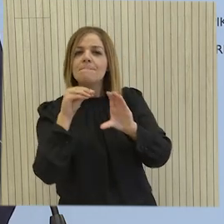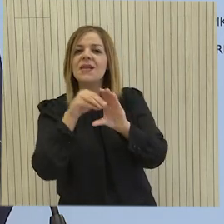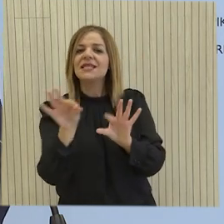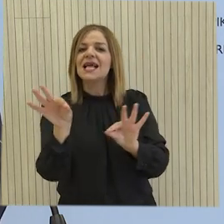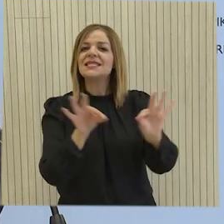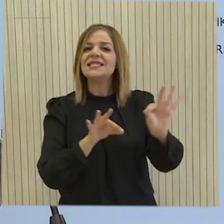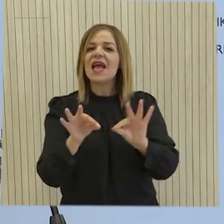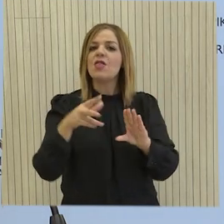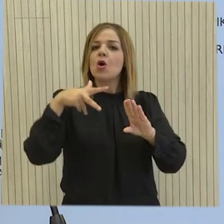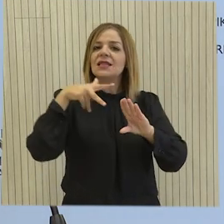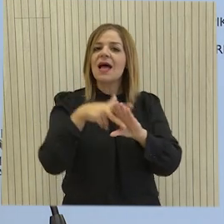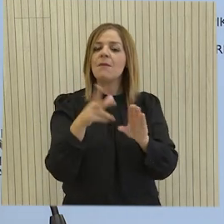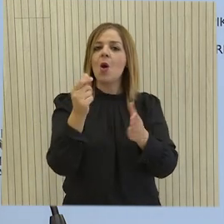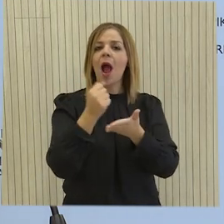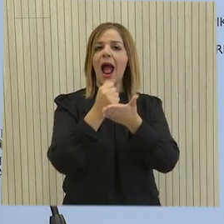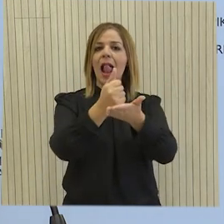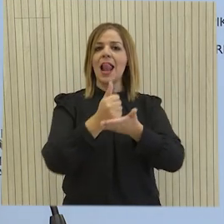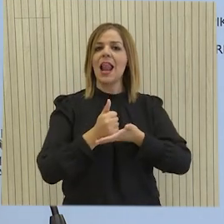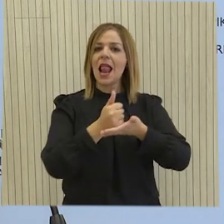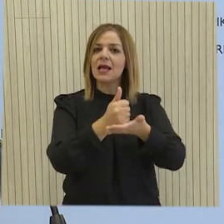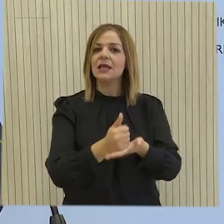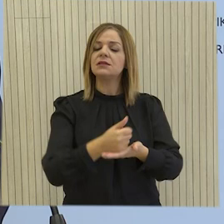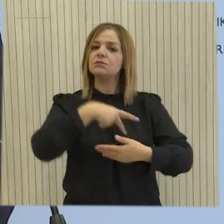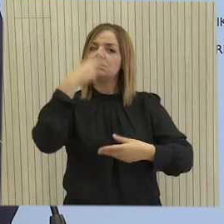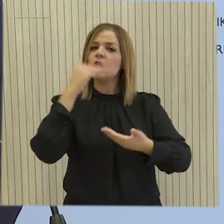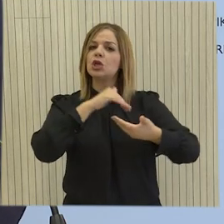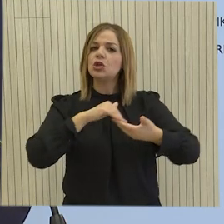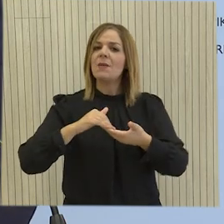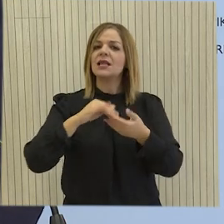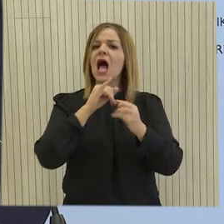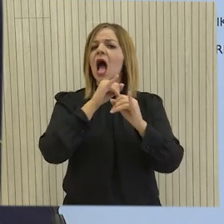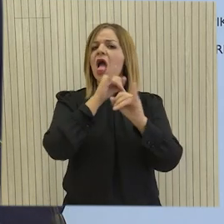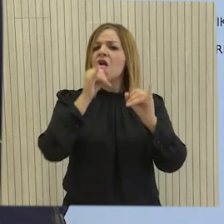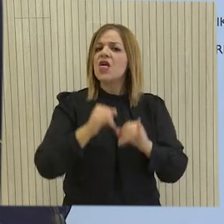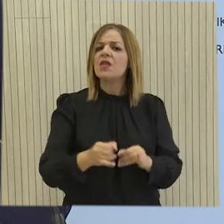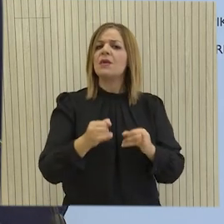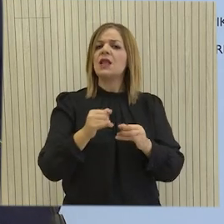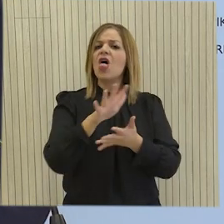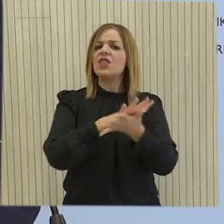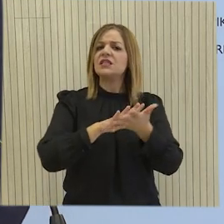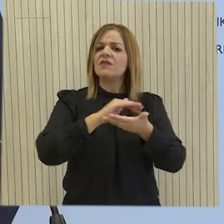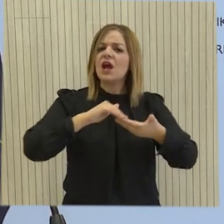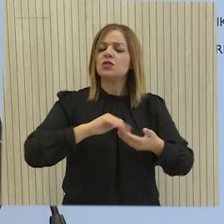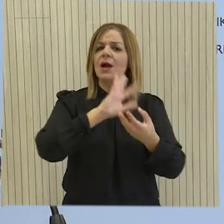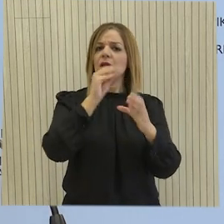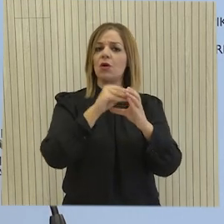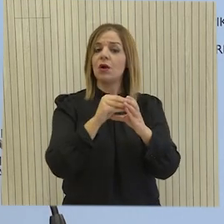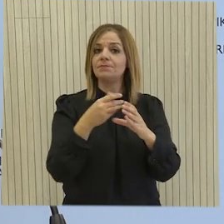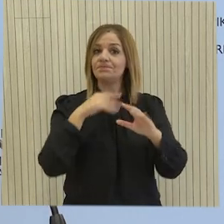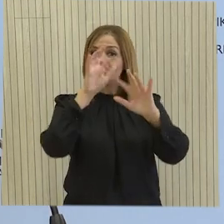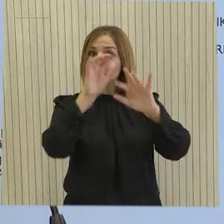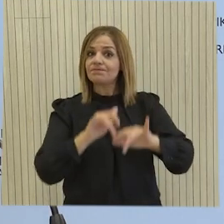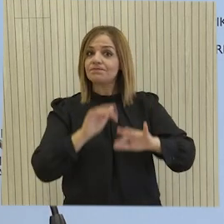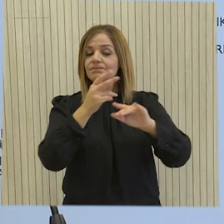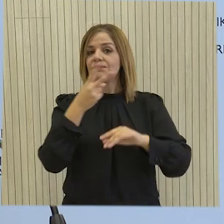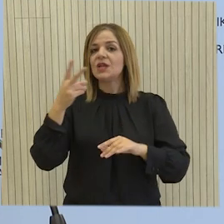με τα νομικά πρόσωπα να περιλαμβάνουν μεταξύ άλλων εταιρείες, σωματεία, ιδρύματα, θρησκευτικά ιδρύματα, θυνατερισμούς. Τα στοιχεία που θα συλλεχθούν θα τύχουν